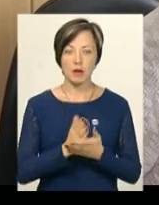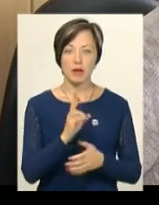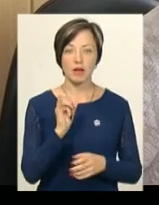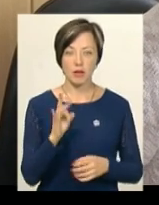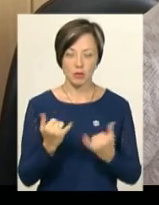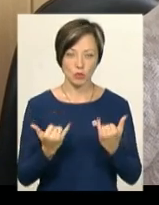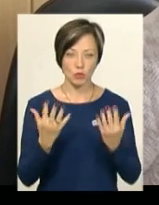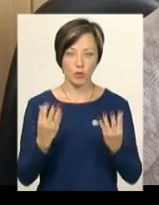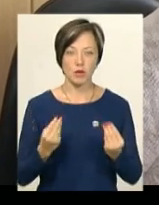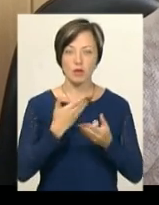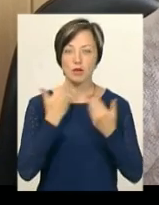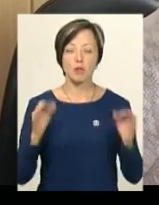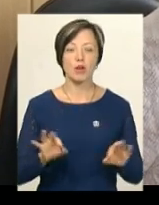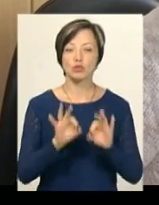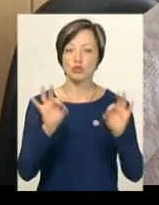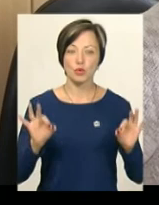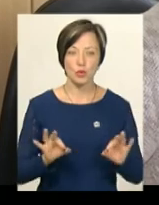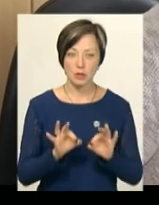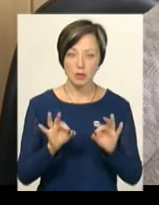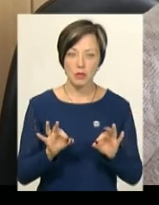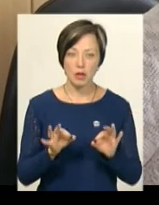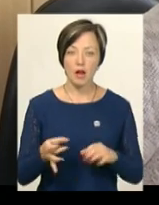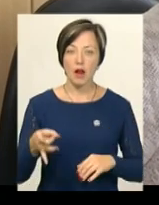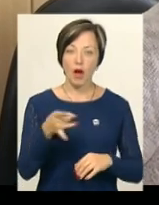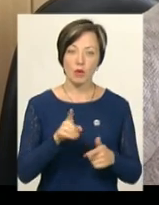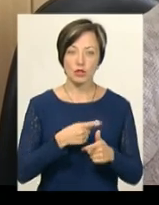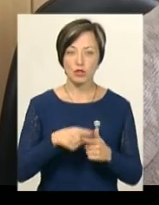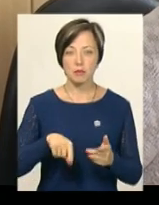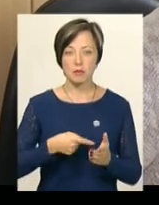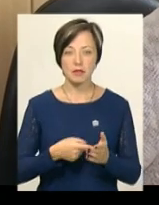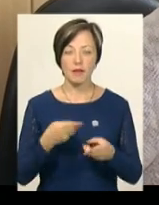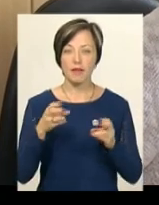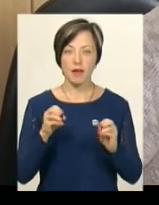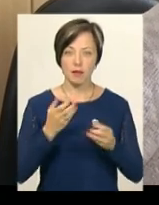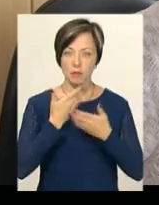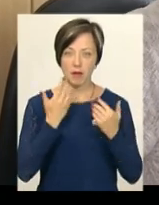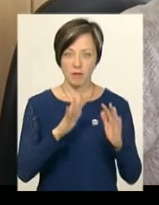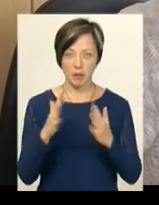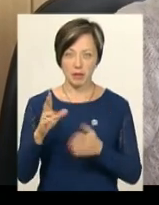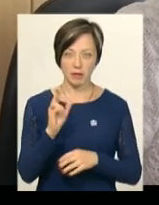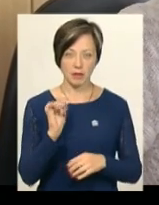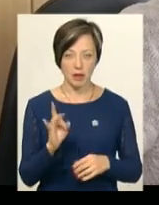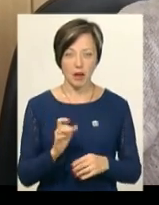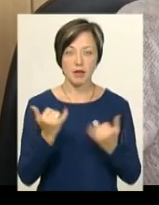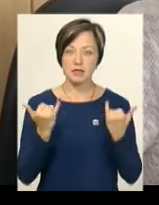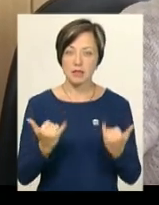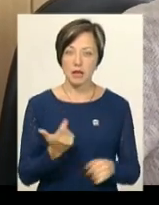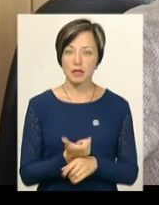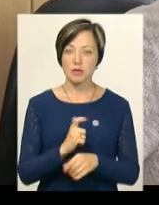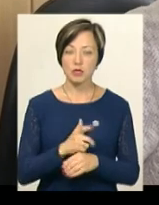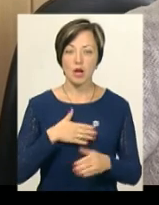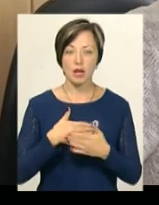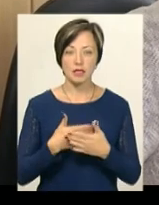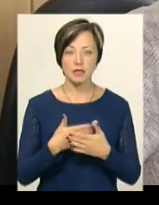сьогодні. Нема жодної райони чи міста, де не зареєстровані випадки. Але зараз найбільш